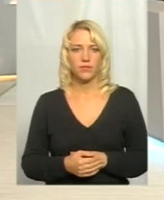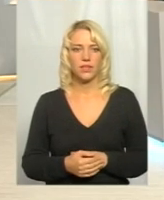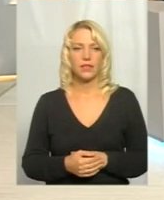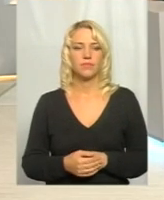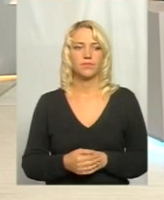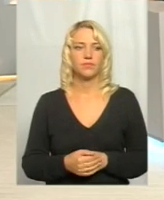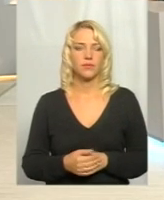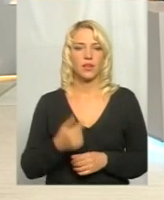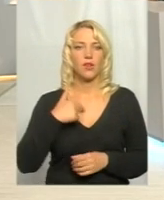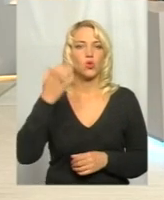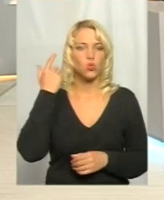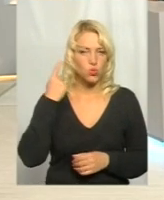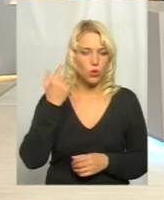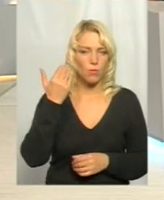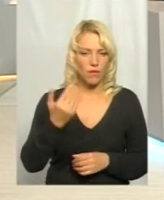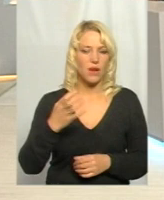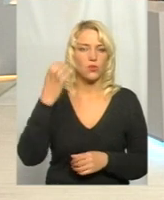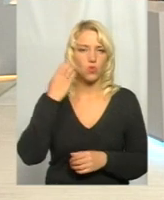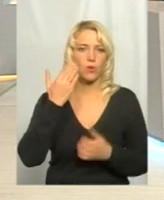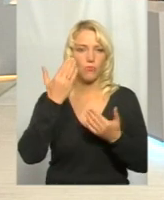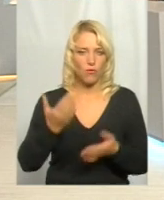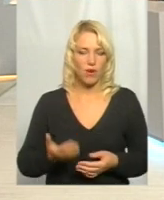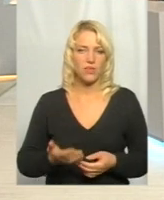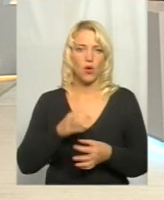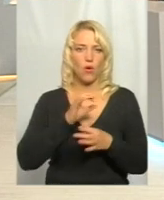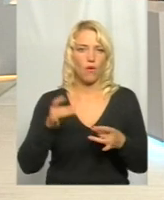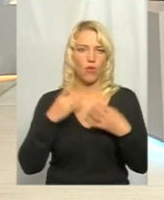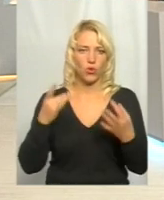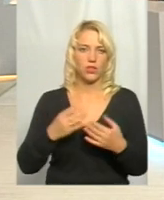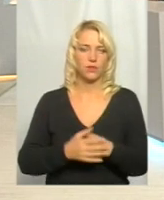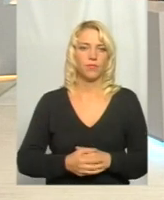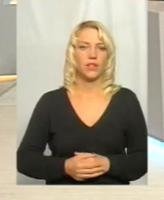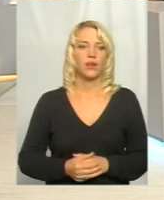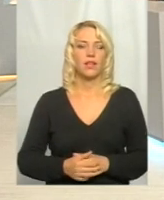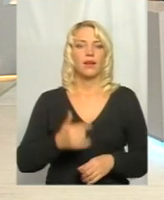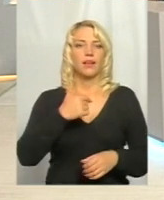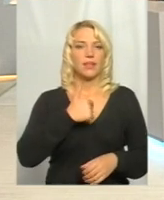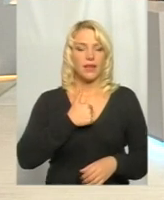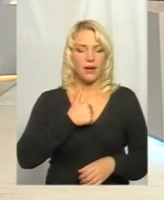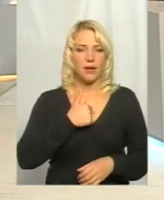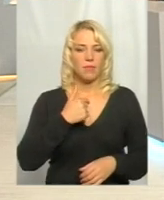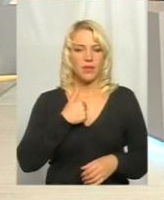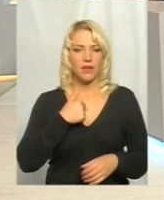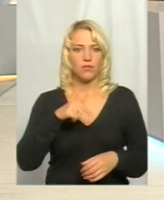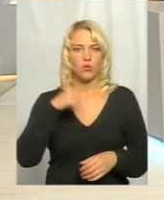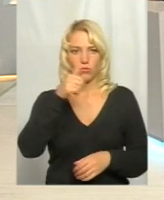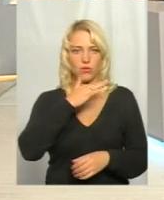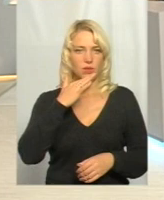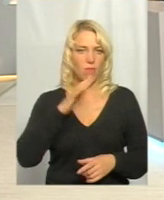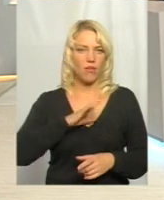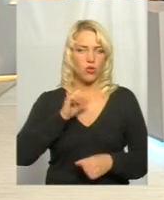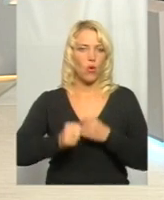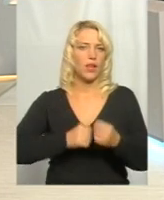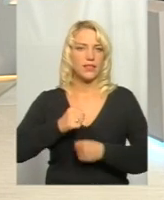говорити, Так, це ви говорите, слухаємо вас. Я… Мені прийшлося цього року багато їздити